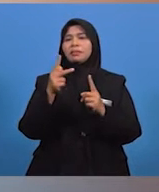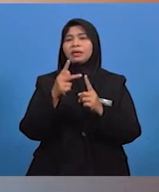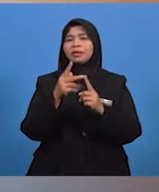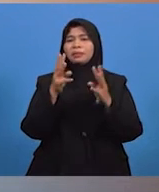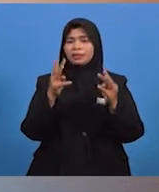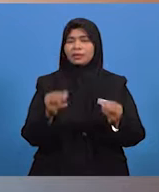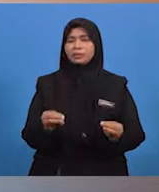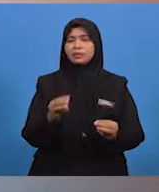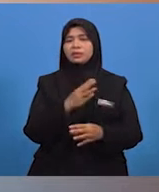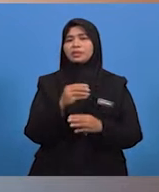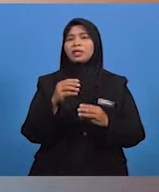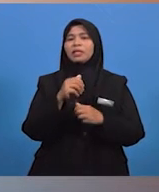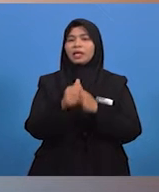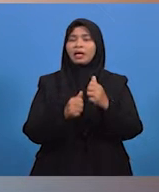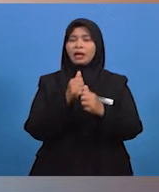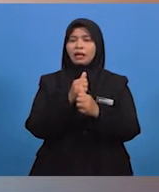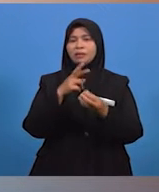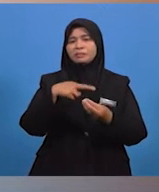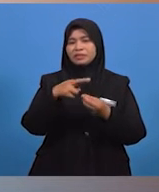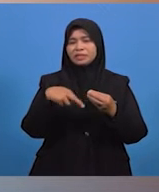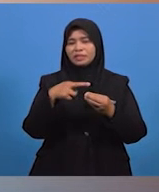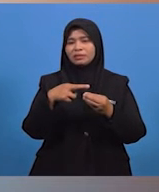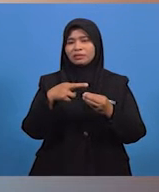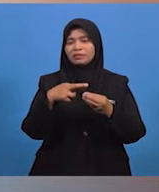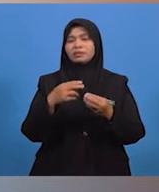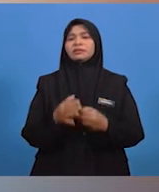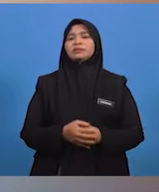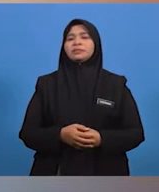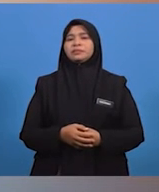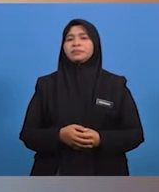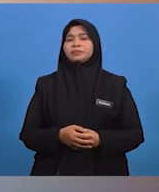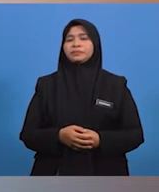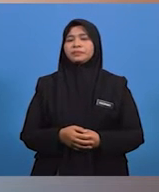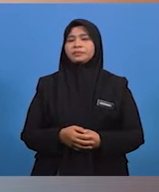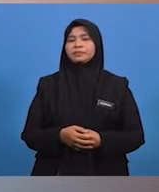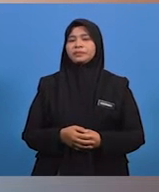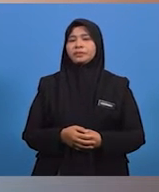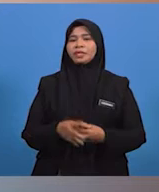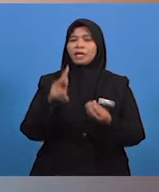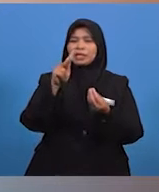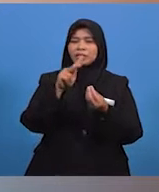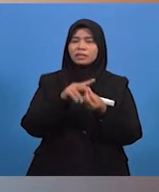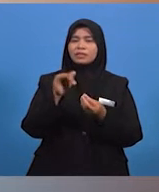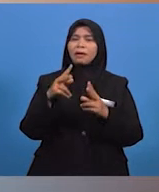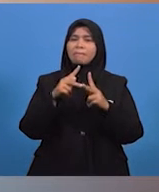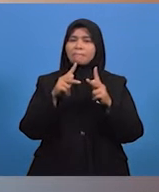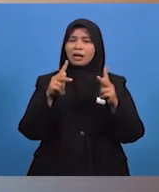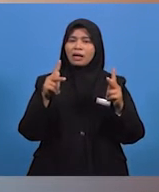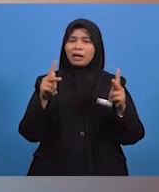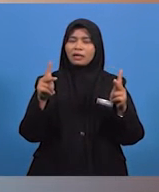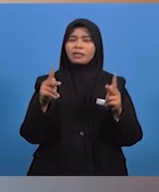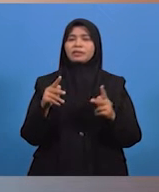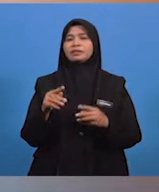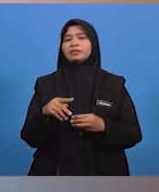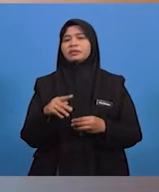kepada manusia dan alam sekitar. Tahniah! Tepat sekali jawapan anda. Kesan yang paling